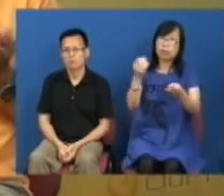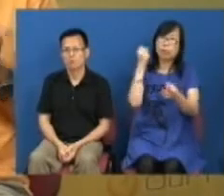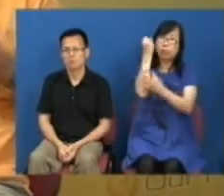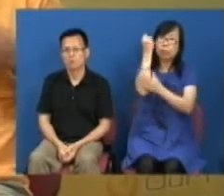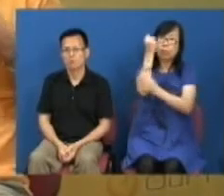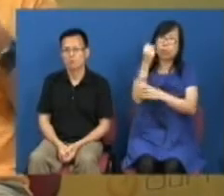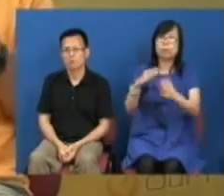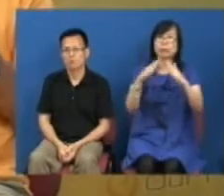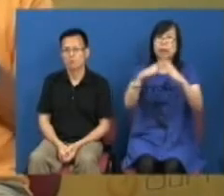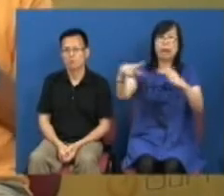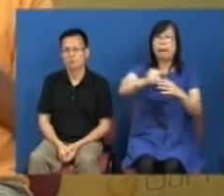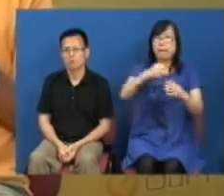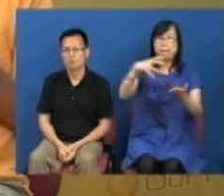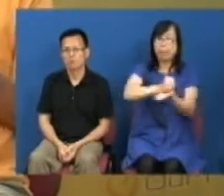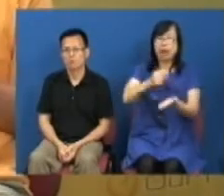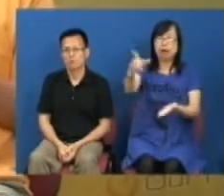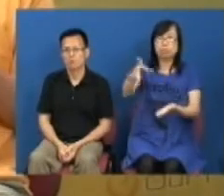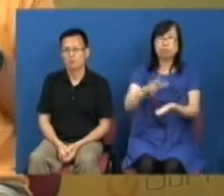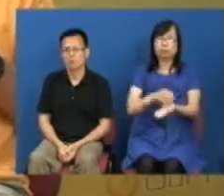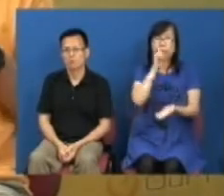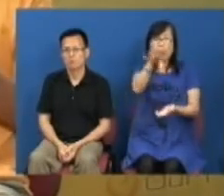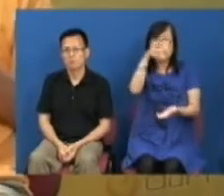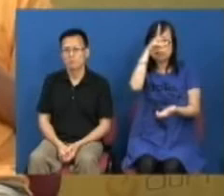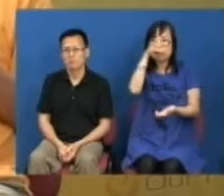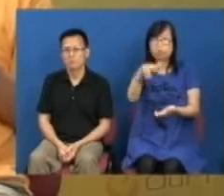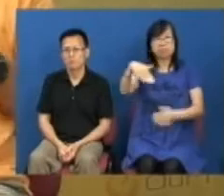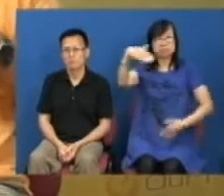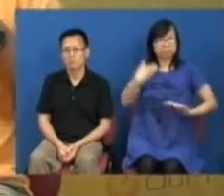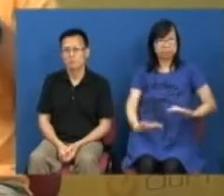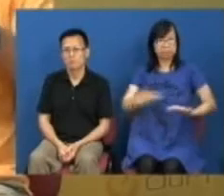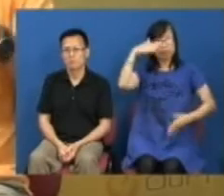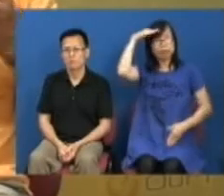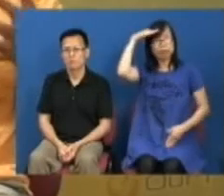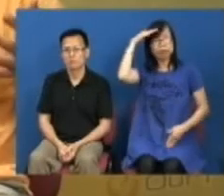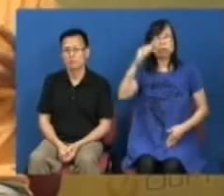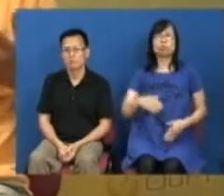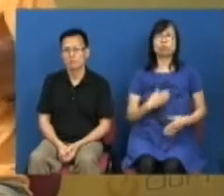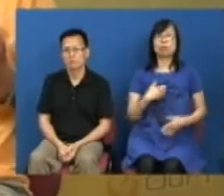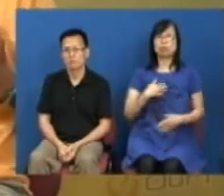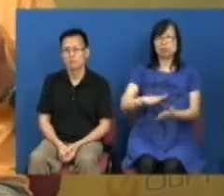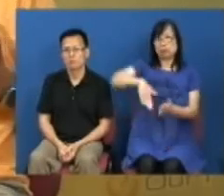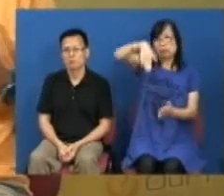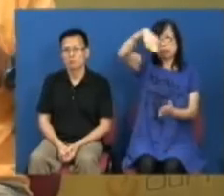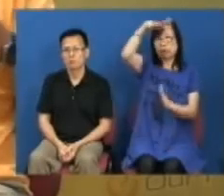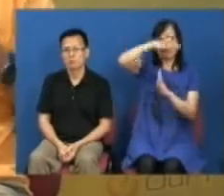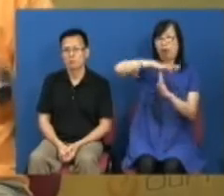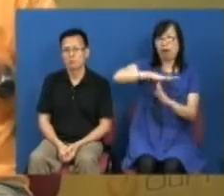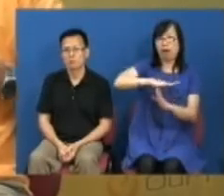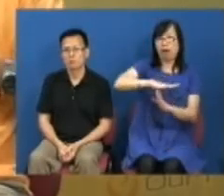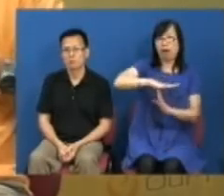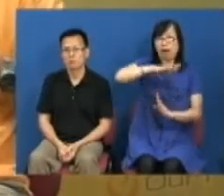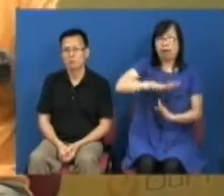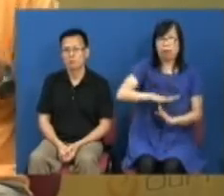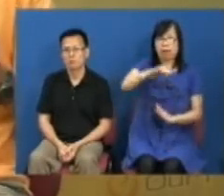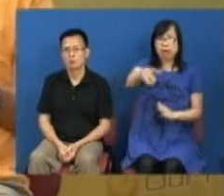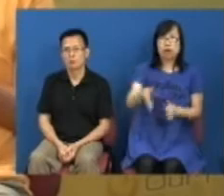争取全民退保是告诉政府但是现在警方将他们自己的高压执法方法将他们自己放